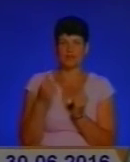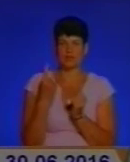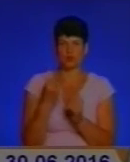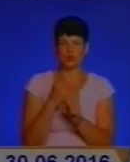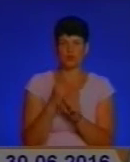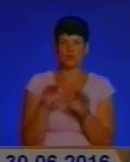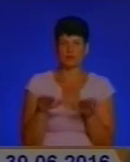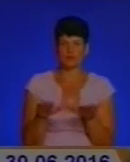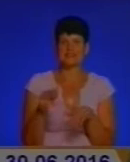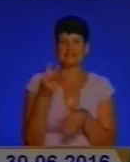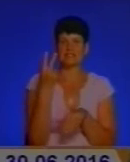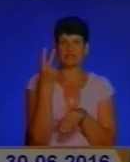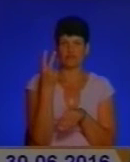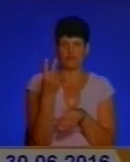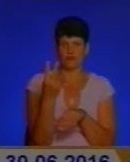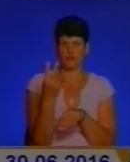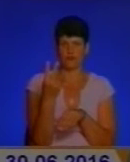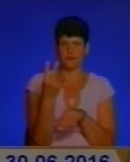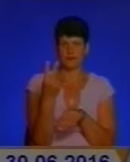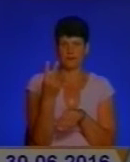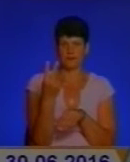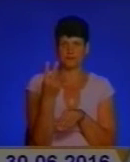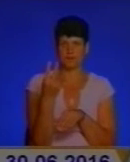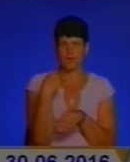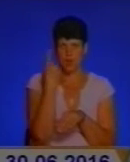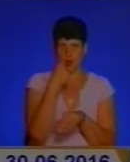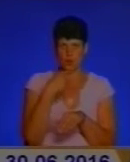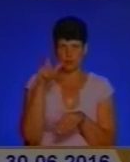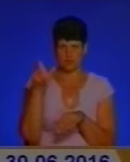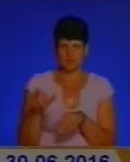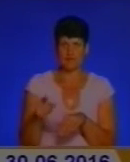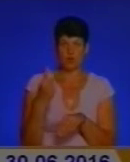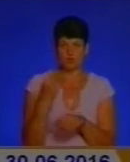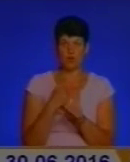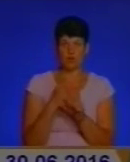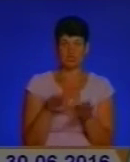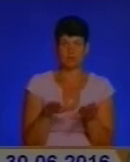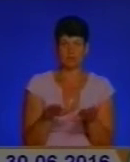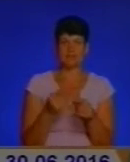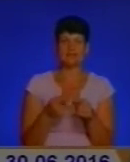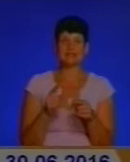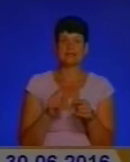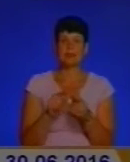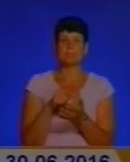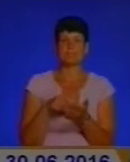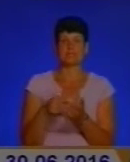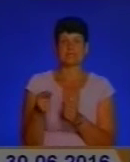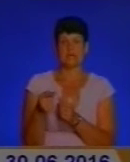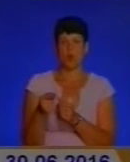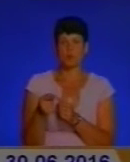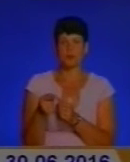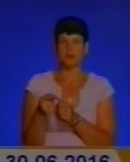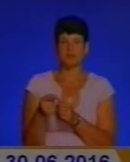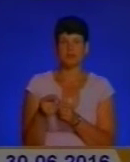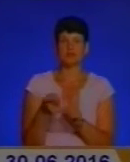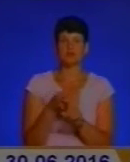особи на одне робоче місце – це місто Тернопіль. В зв'язку з